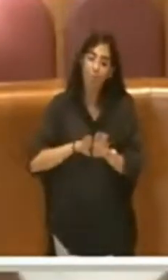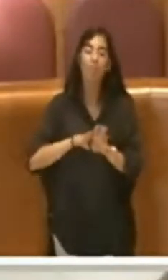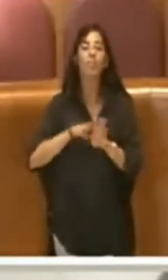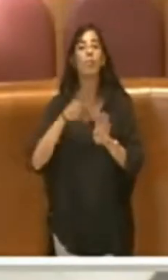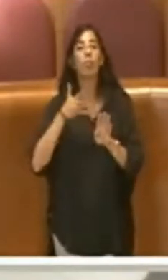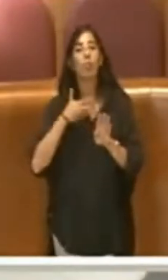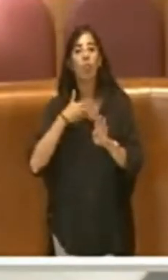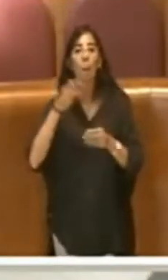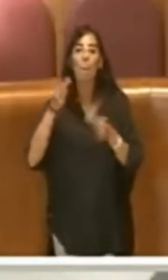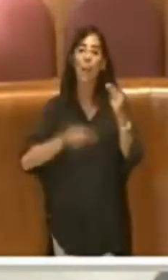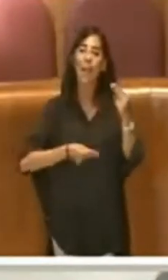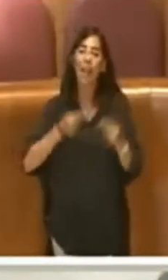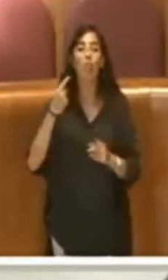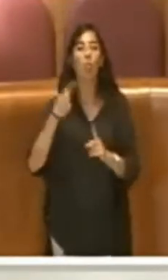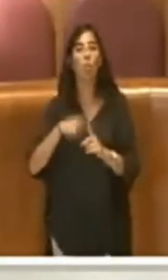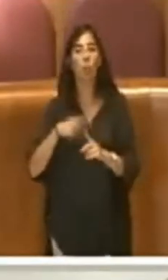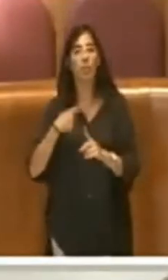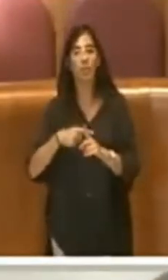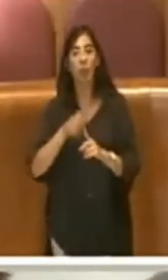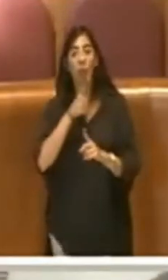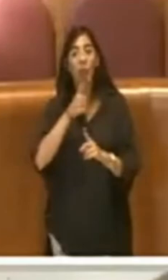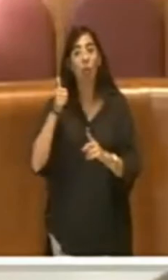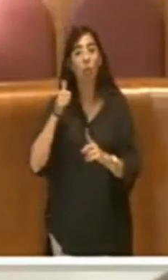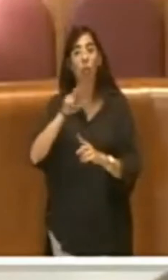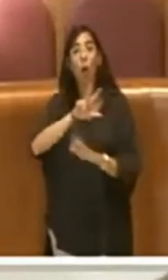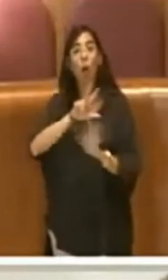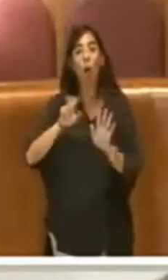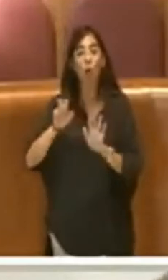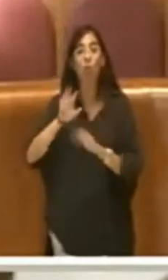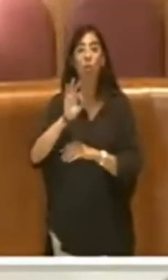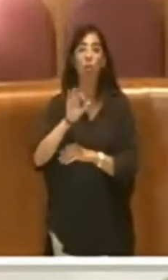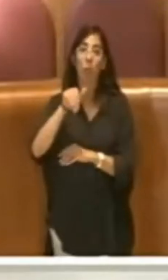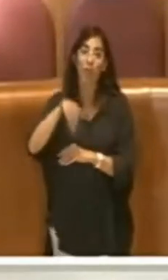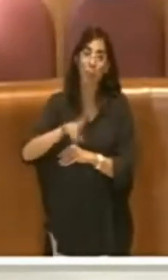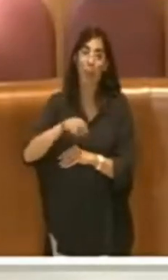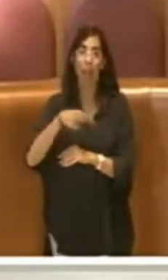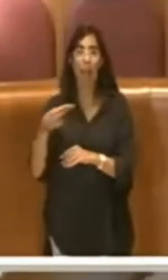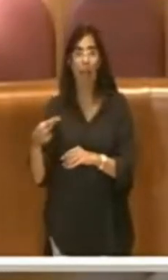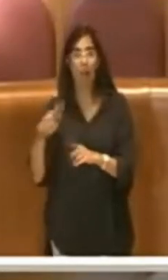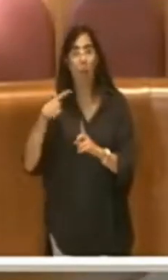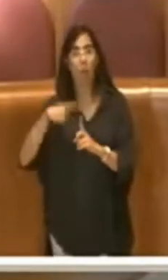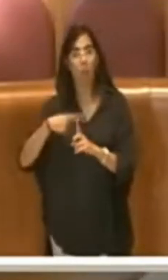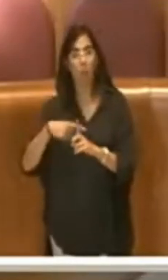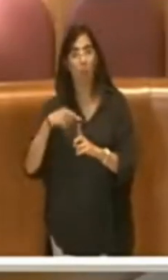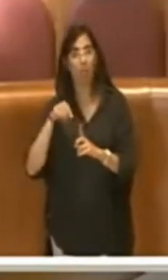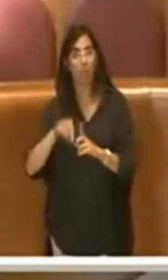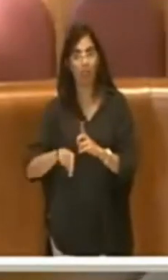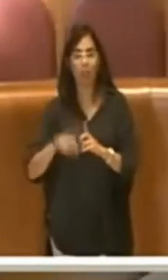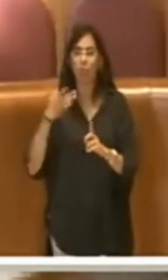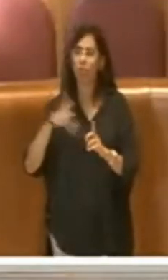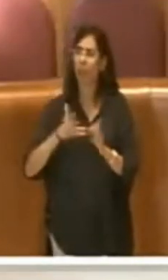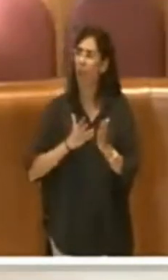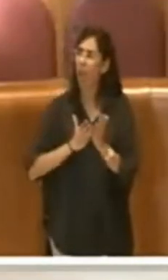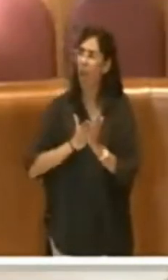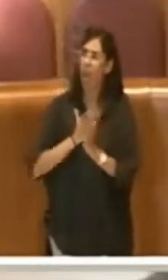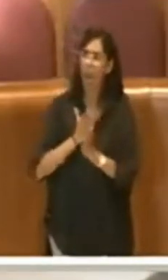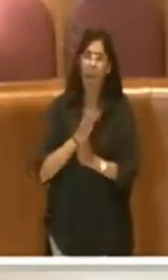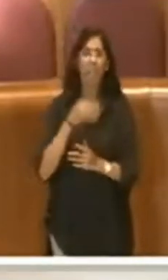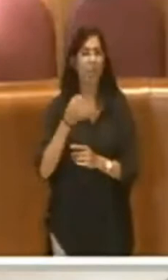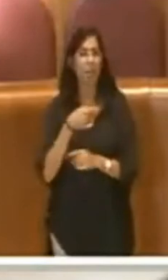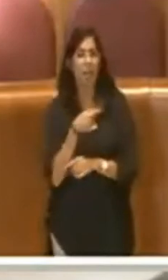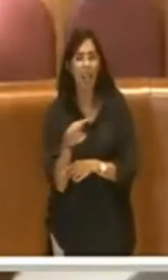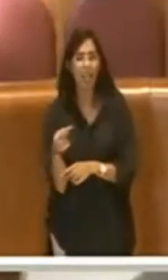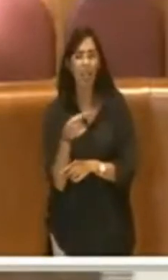850 mila euro, dopo una vita di anni che chiudeva in perdita, stiamo parlando di perdere di